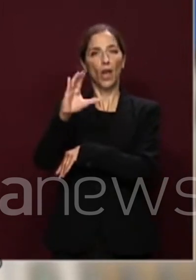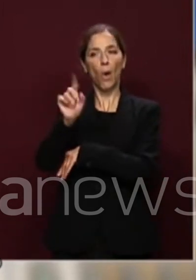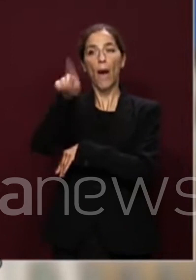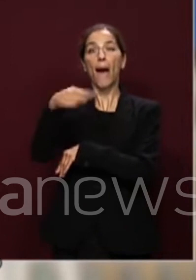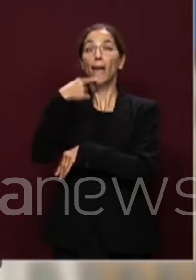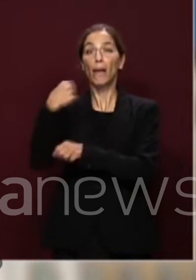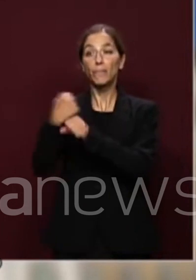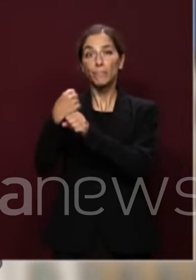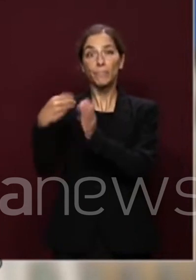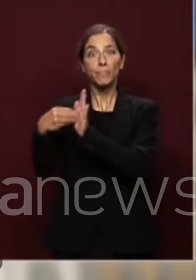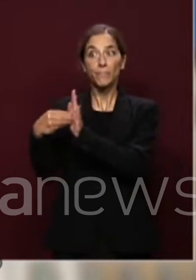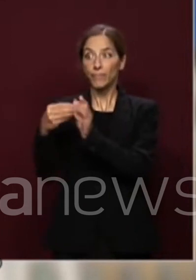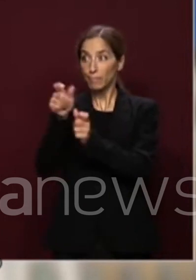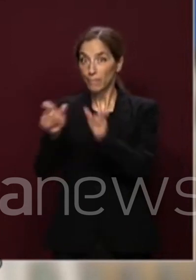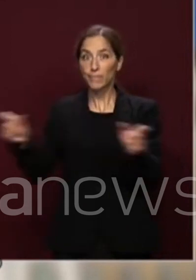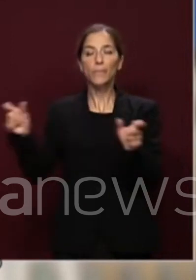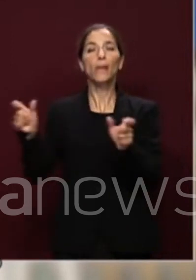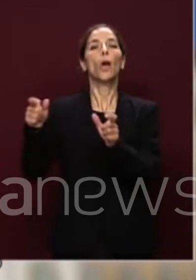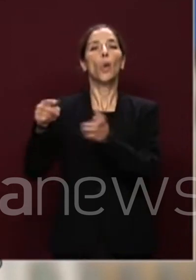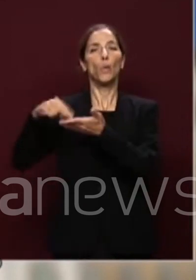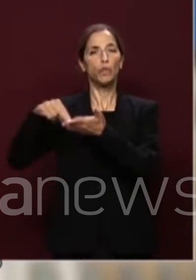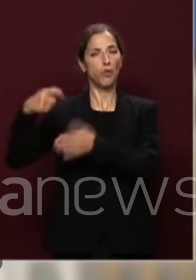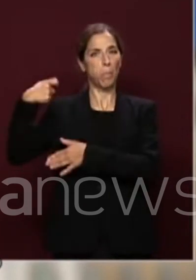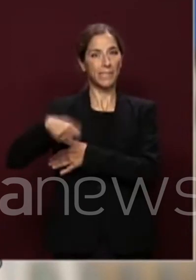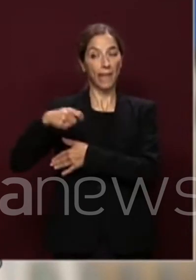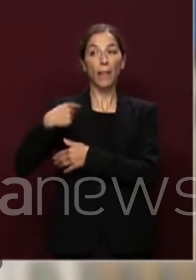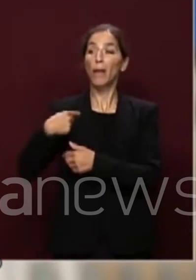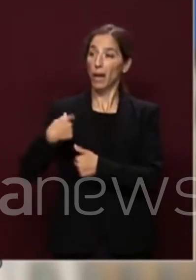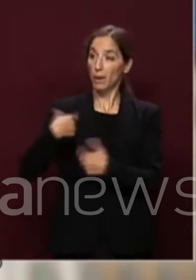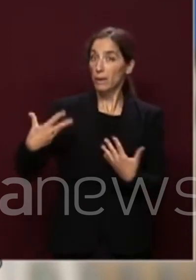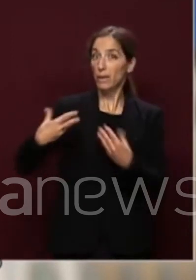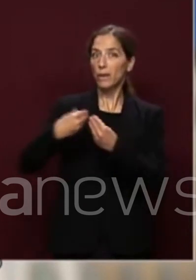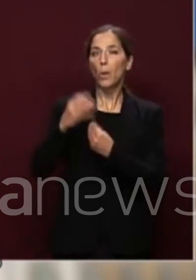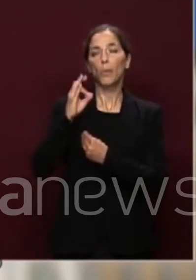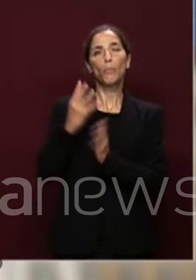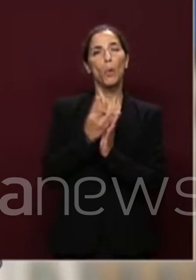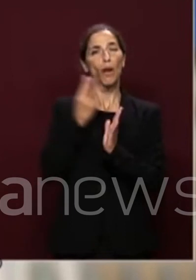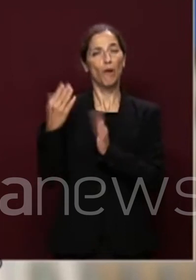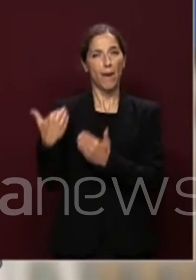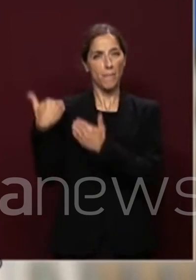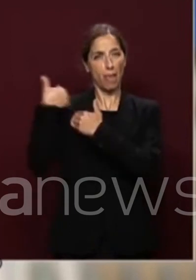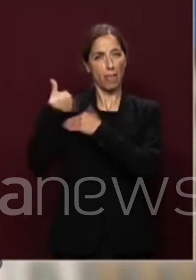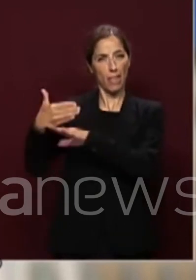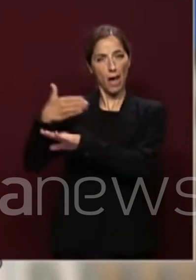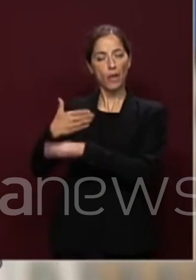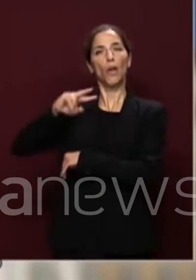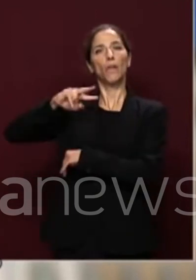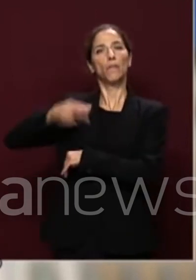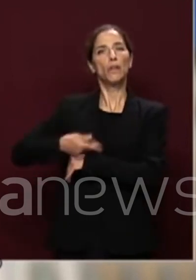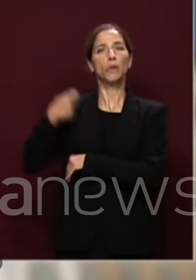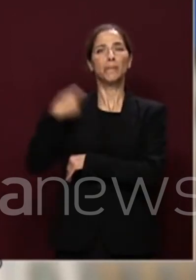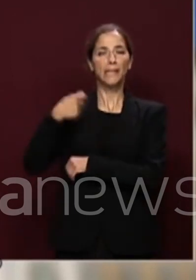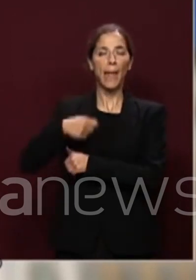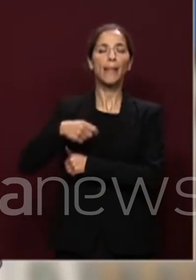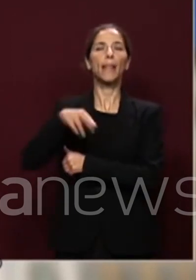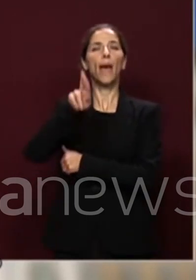con i quali ho avuto l'onore di collaborare in questi quattro anni di mandato, a cominciare dai Vice Presidenti Fabio Rampelli e Mara